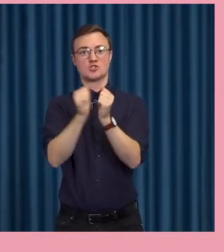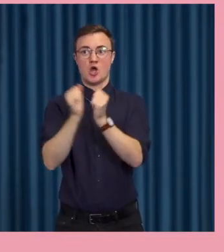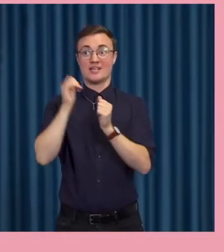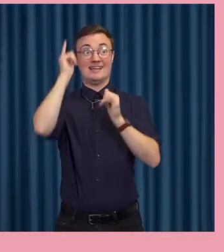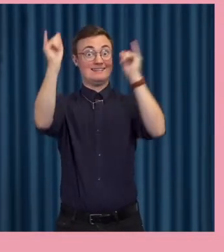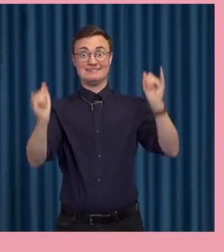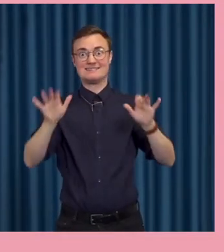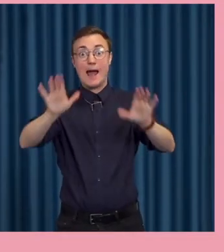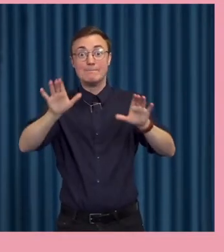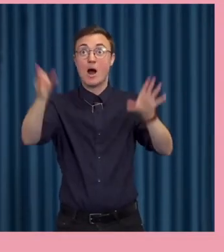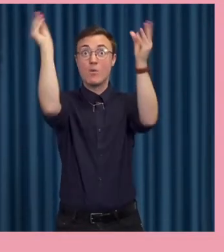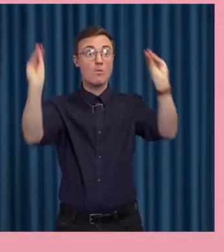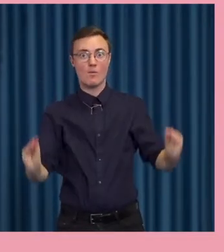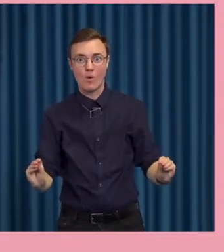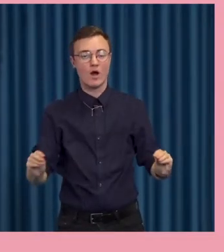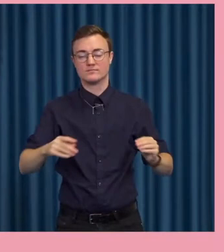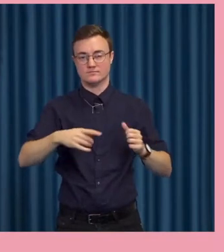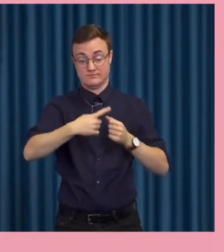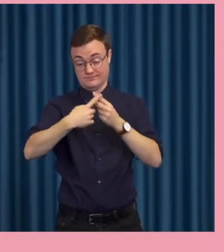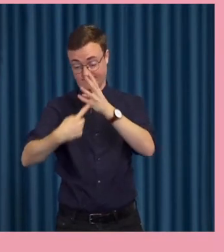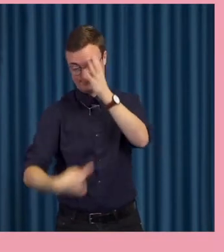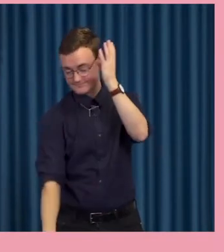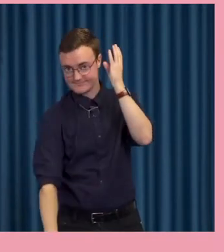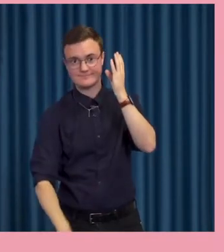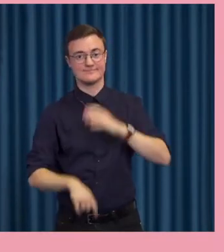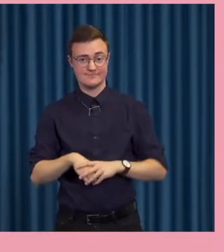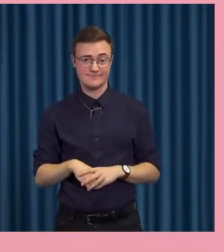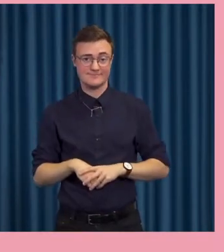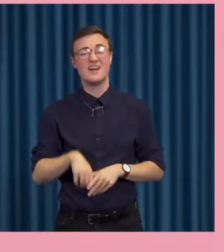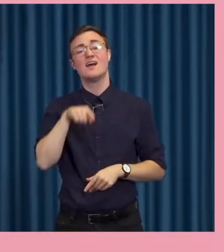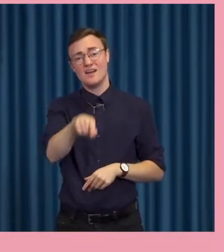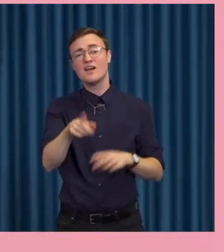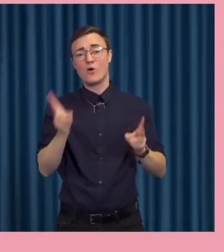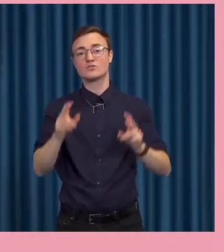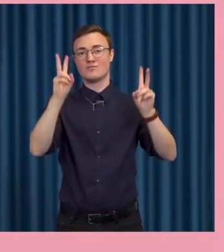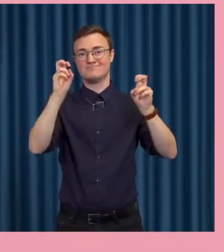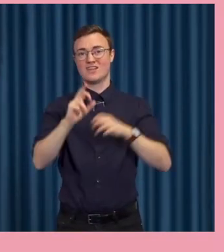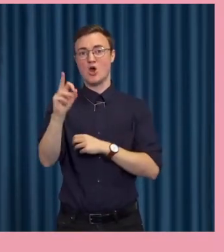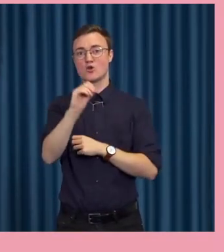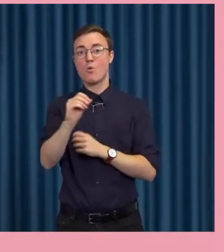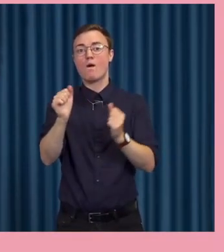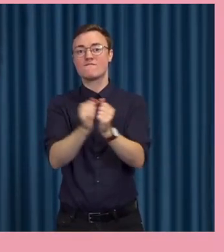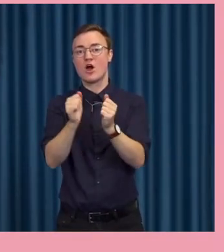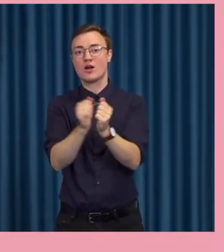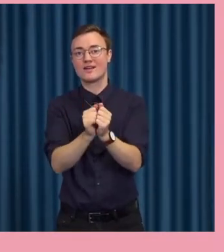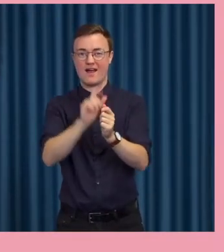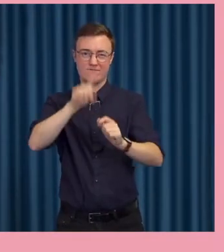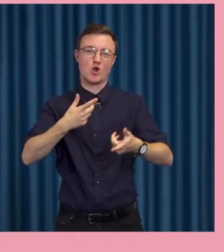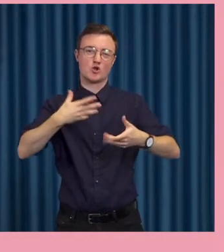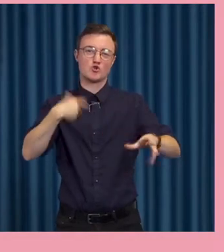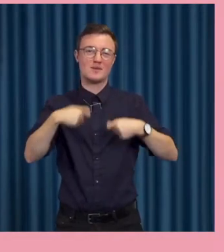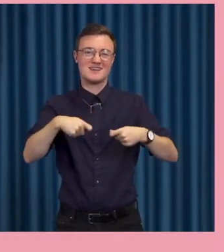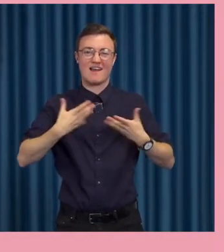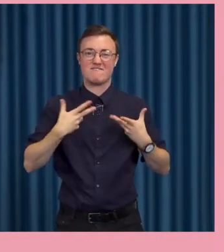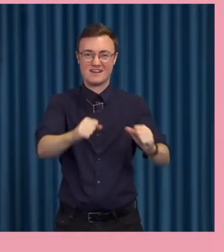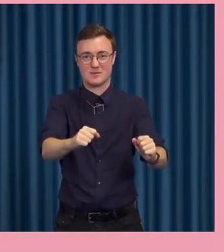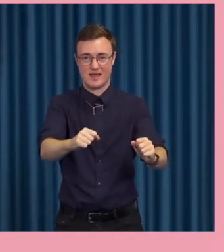in i hemmen och så vidare. Och det är ju också då ska man säga en råvara för en slags kommersiell verksamhet också. Så